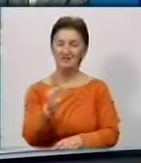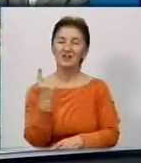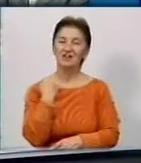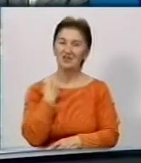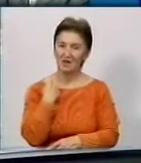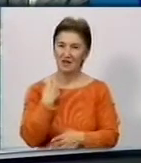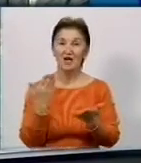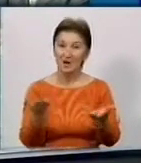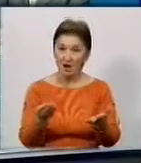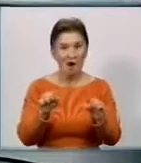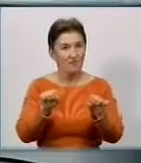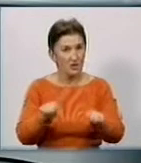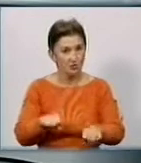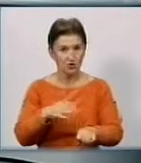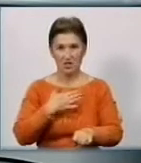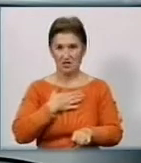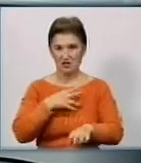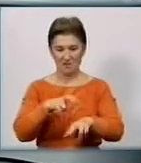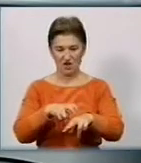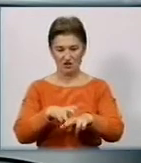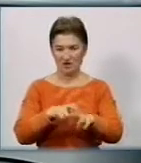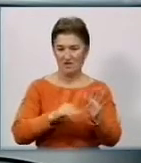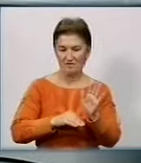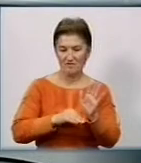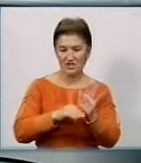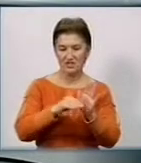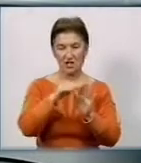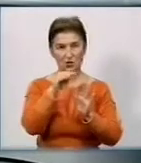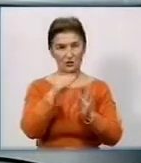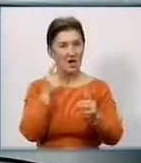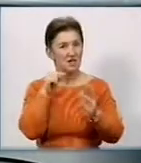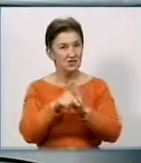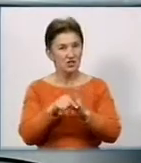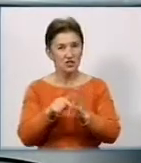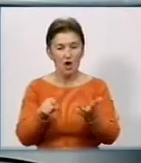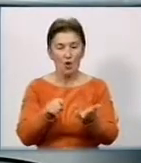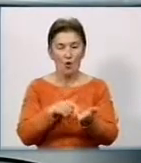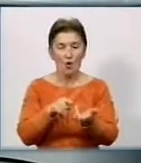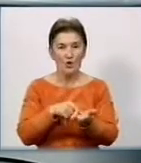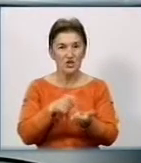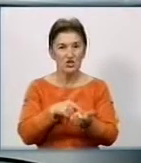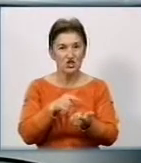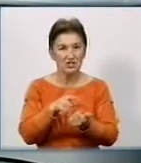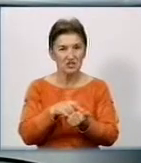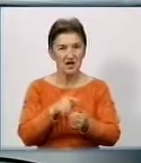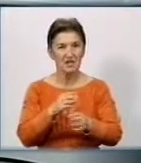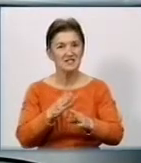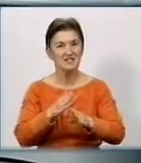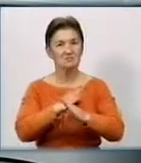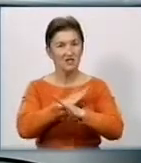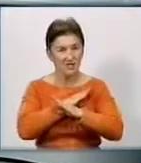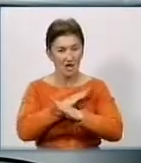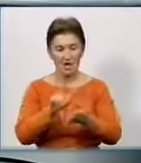возможности наших врачей возрастают. А если возрастают такие возможности, значит, смертей должно